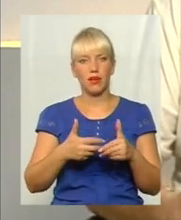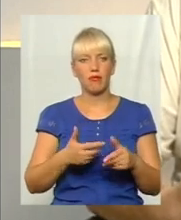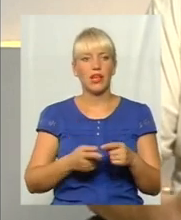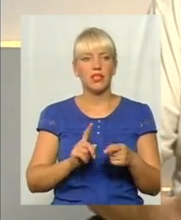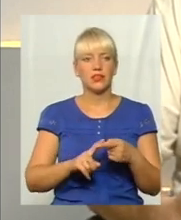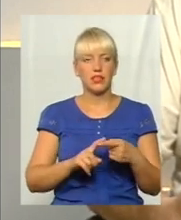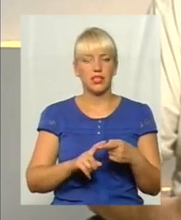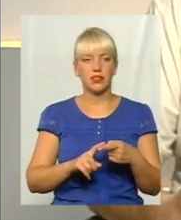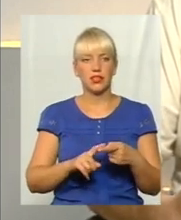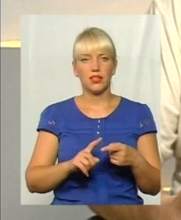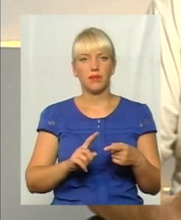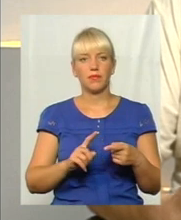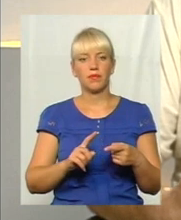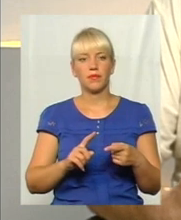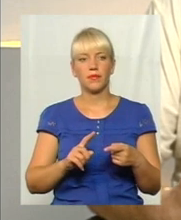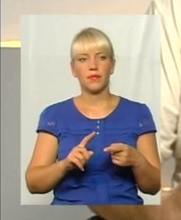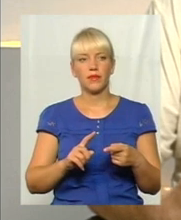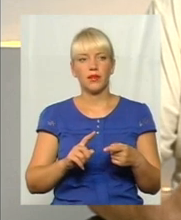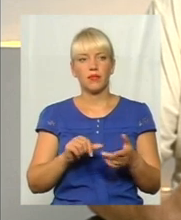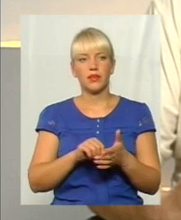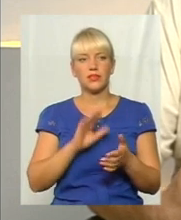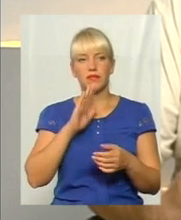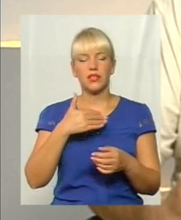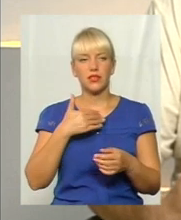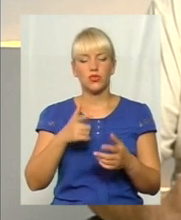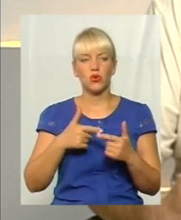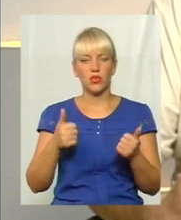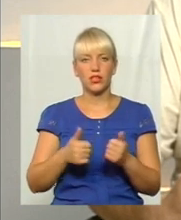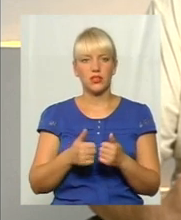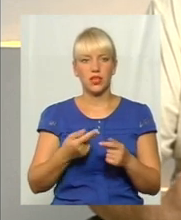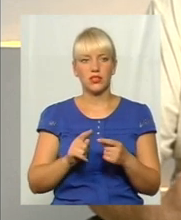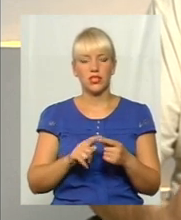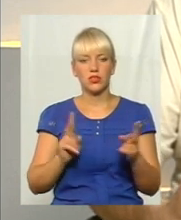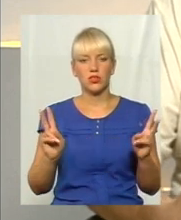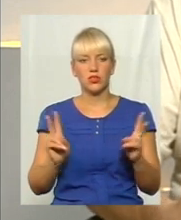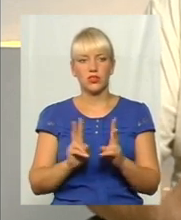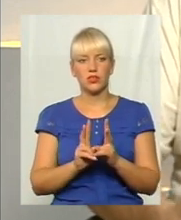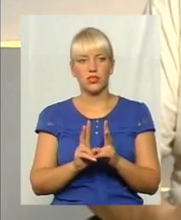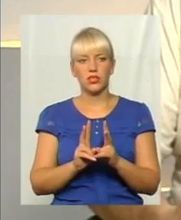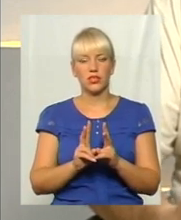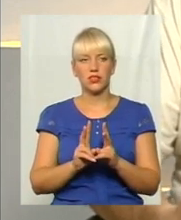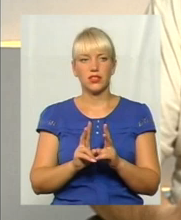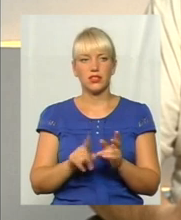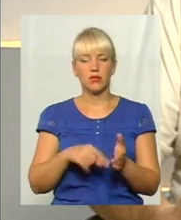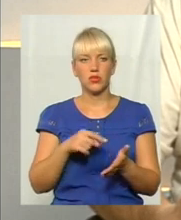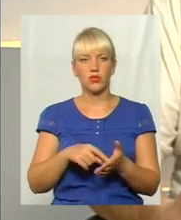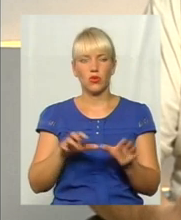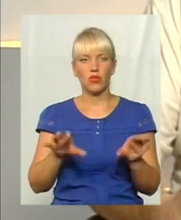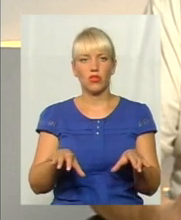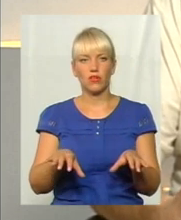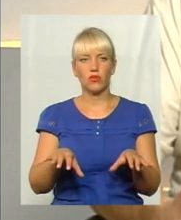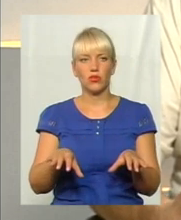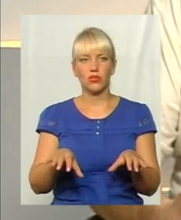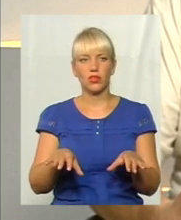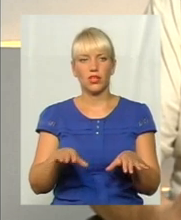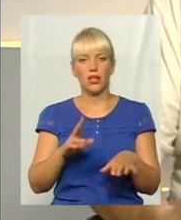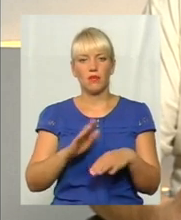Председник нашої організації безпосередньо так сталося, що зустрілися з міським головою, був практично